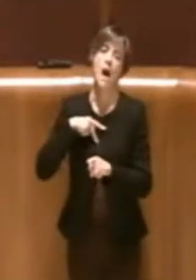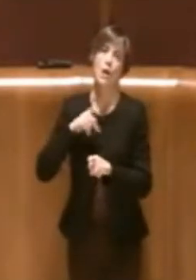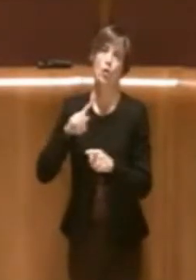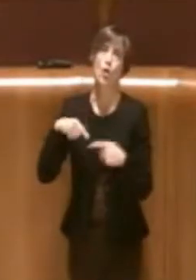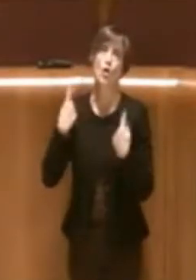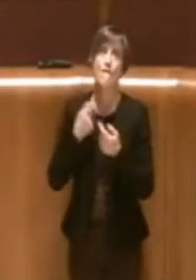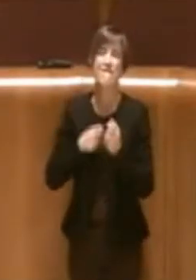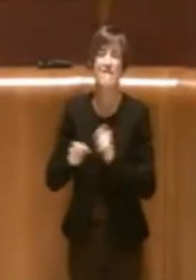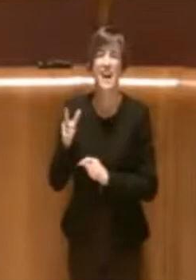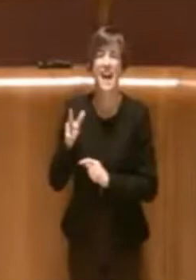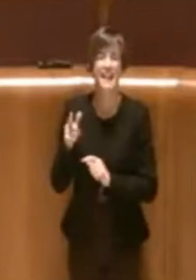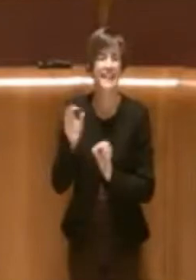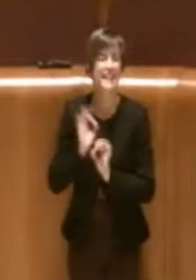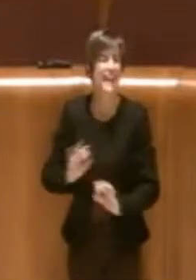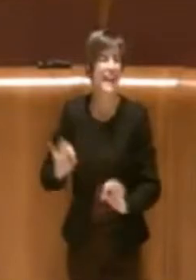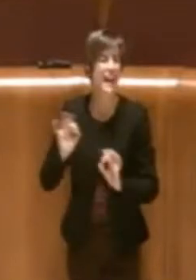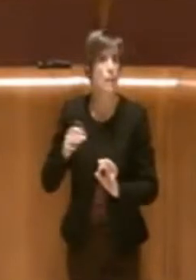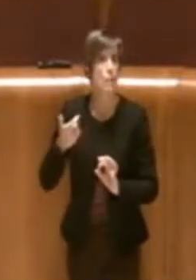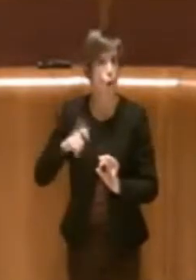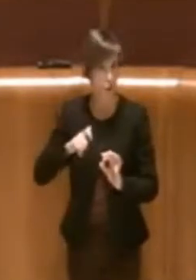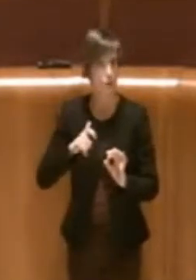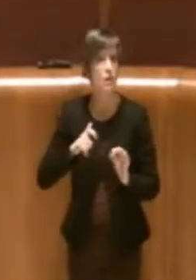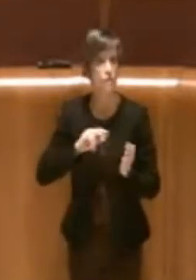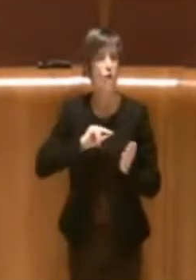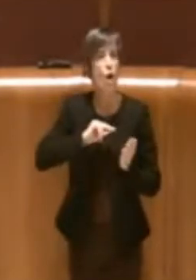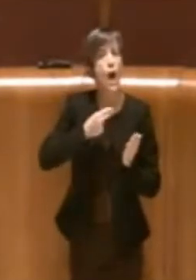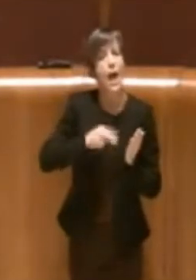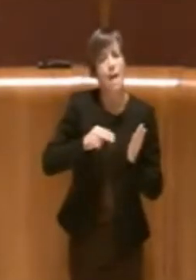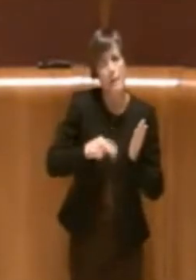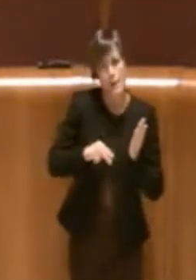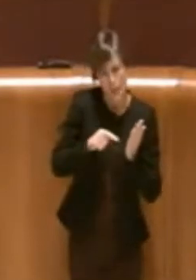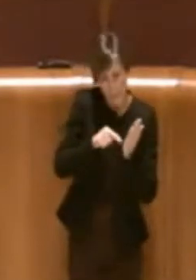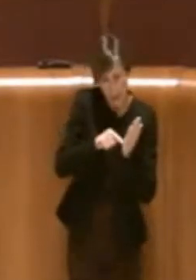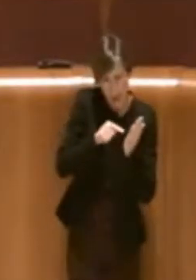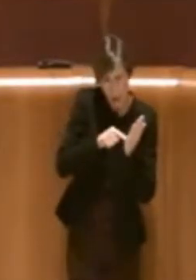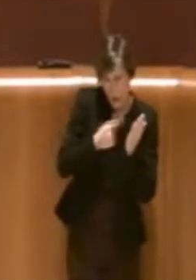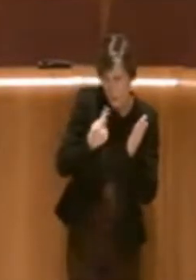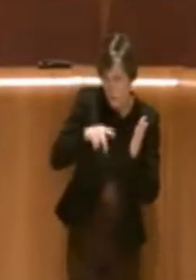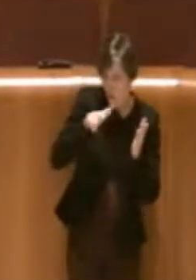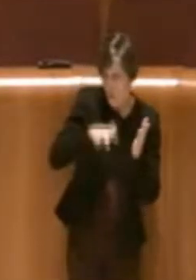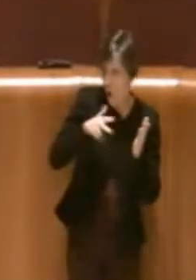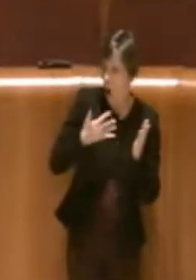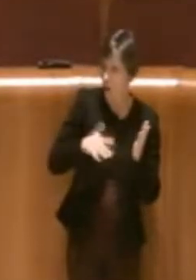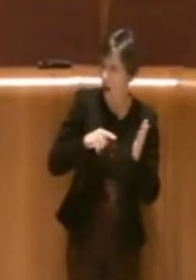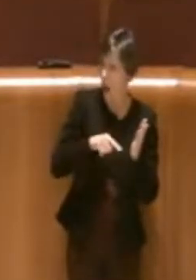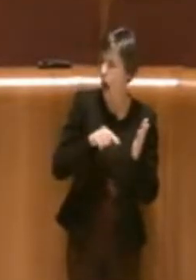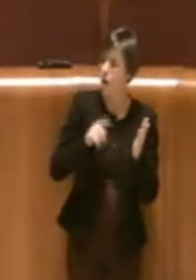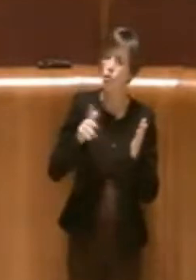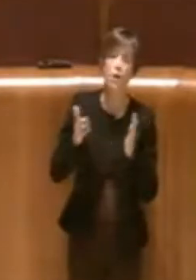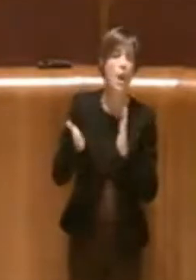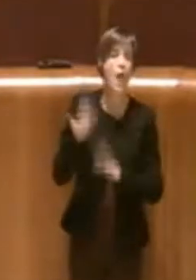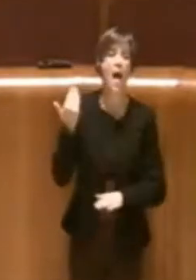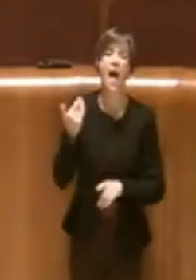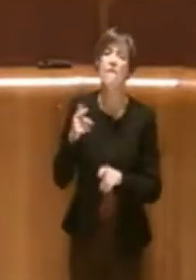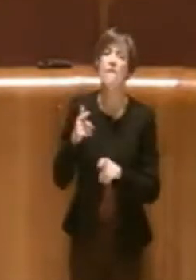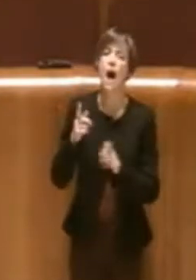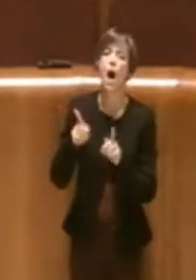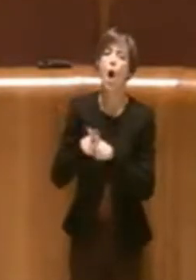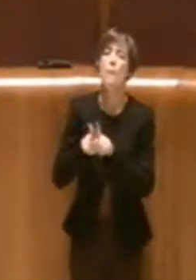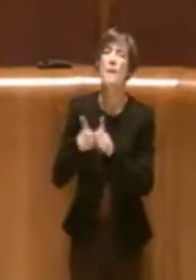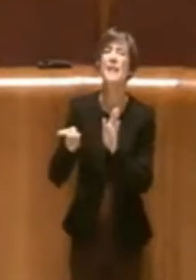'emendamento la possibilità di alienare il diritto di piena proprietà, quindi si lavorerà attraverso